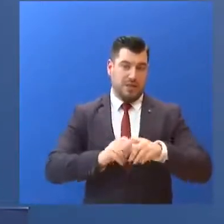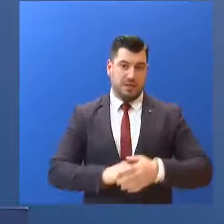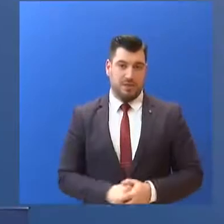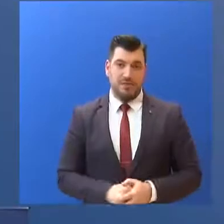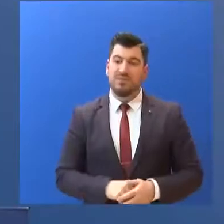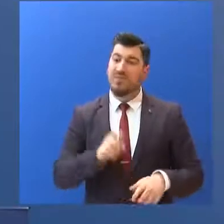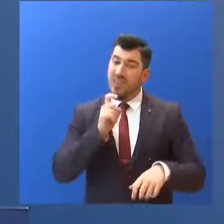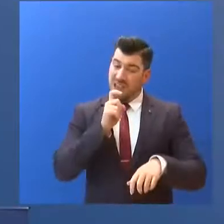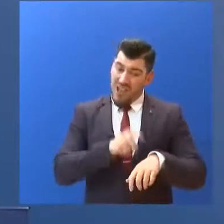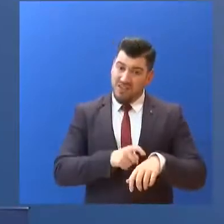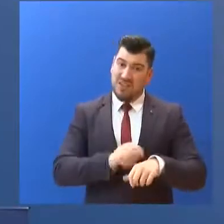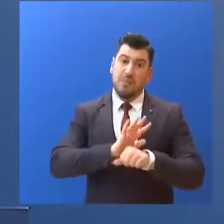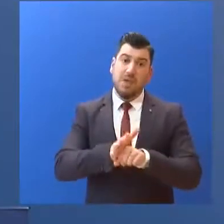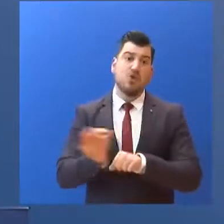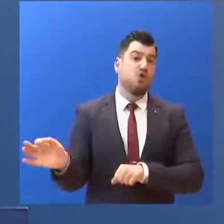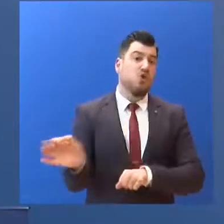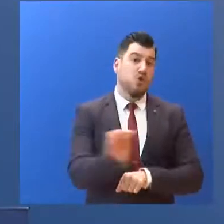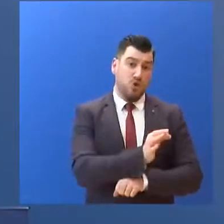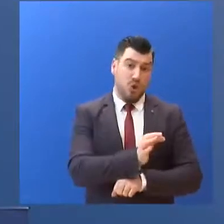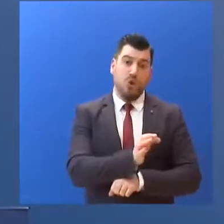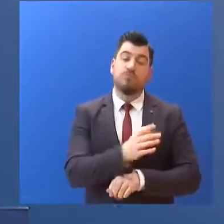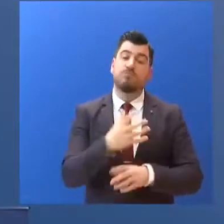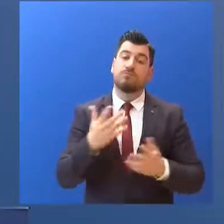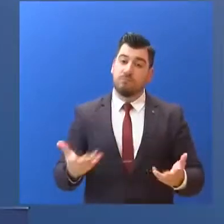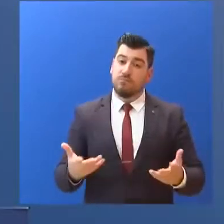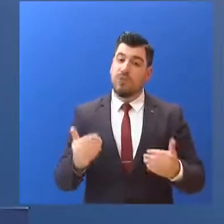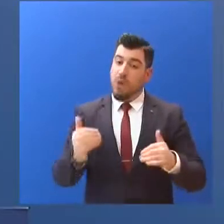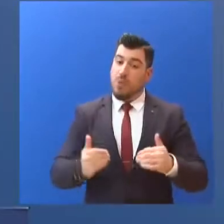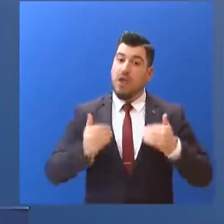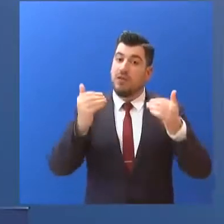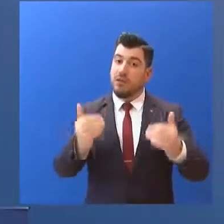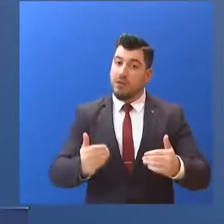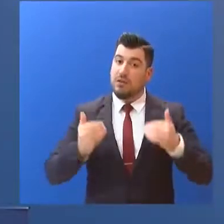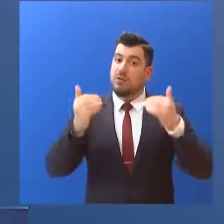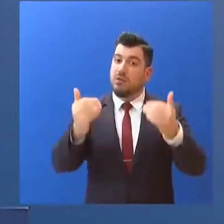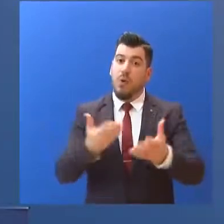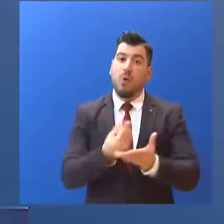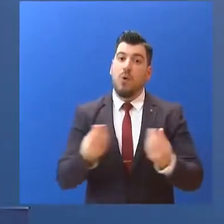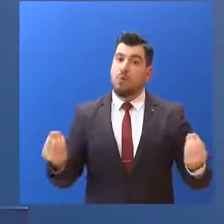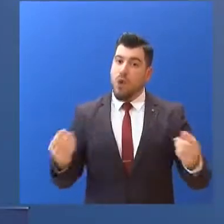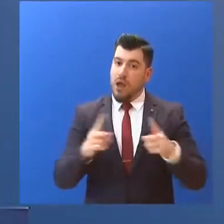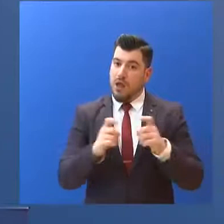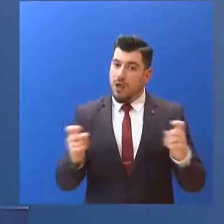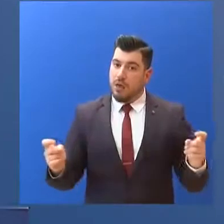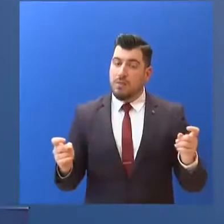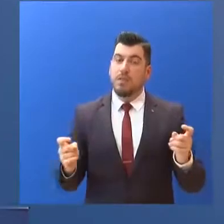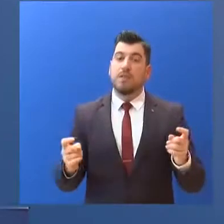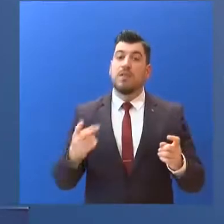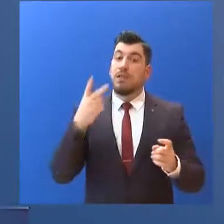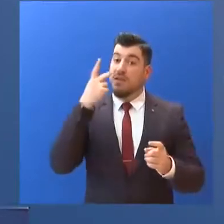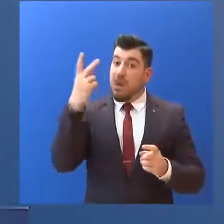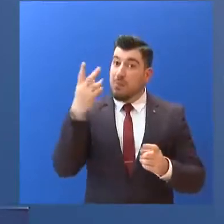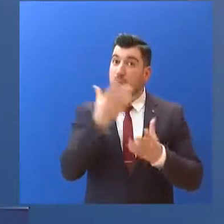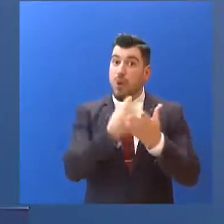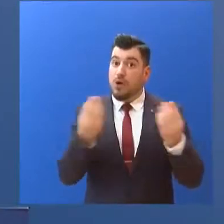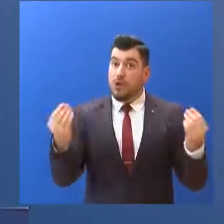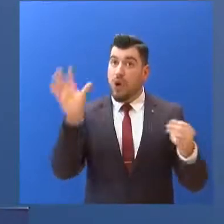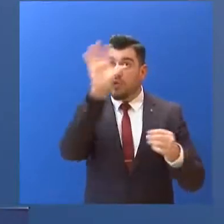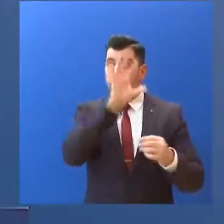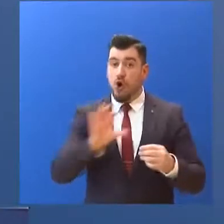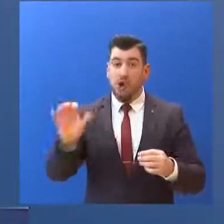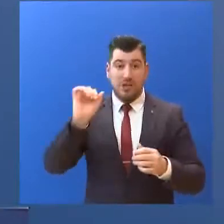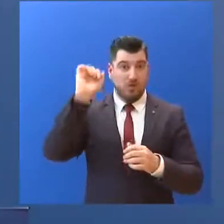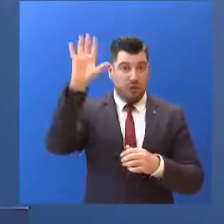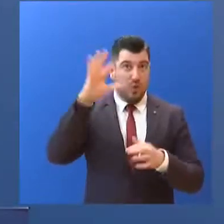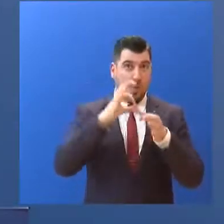κορονοϊό. Έχουν ανασταλεί πολλές οικονομικές δραστηριότητες. Έχει περιοριστεί δραματικά η σύνδεση της χώρας... με άλλες χώρες του εξωτερικού.